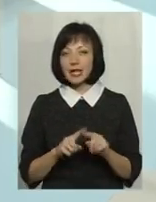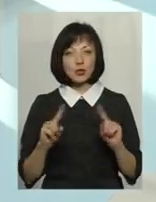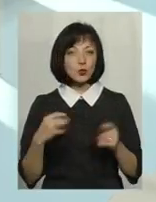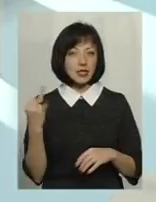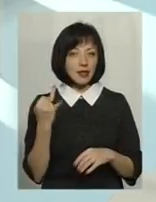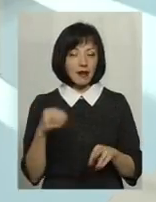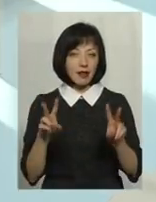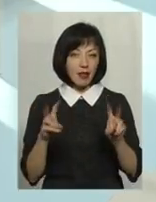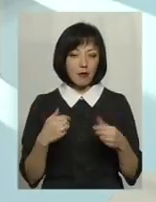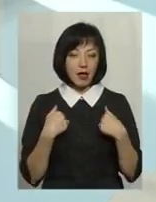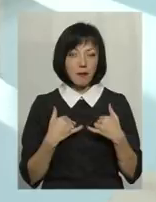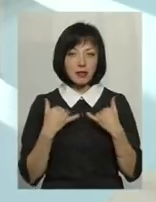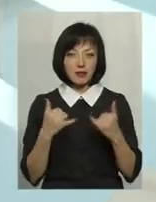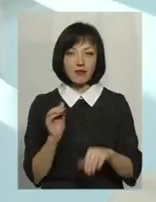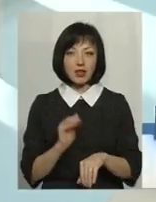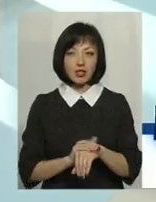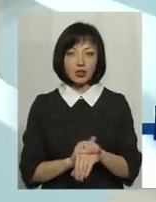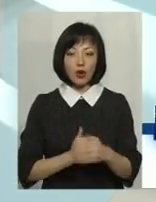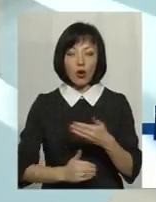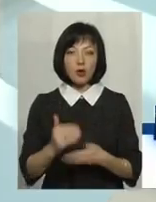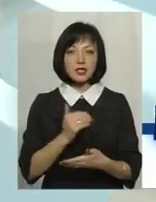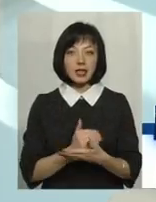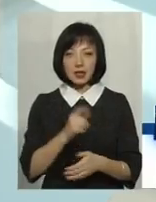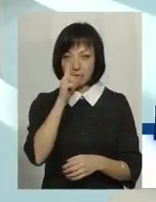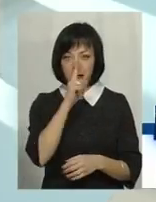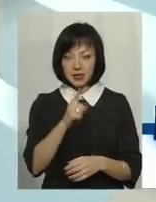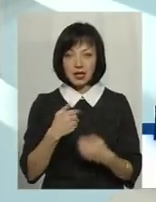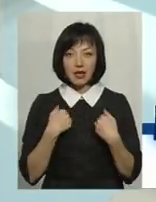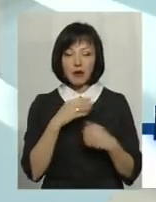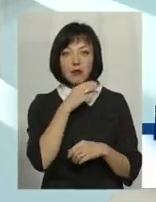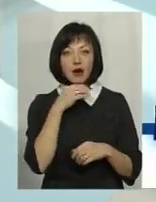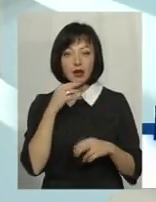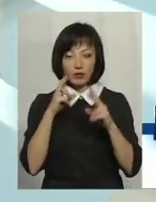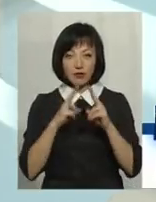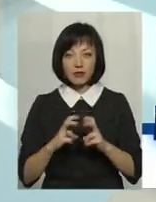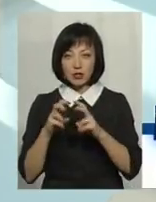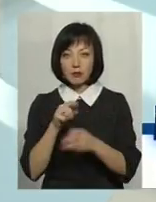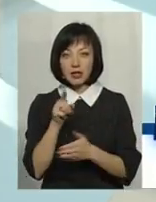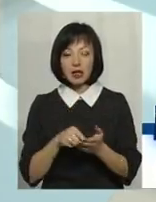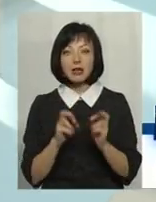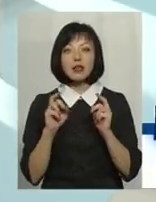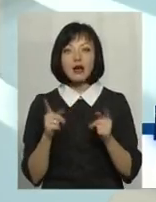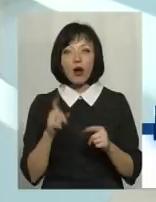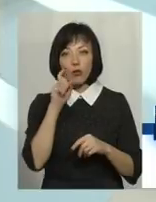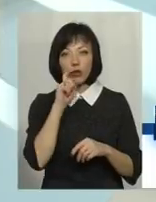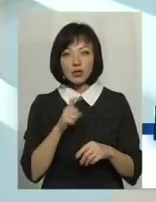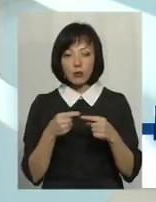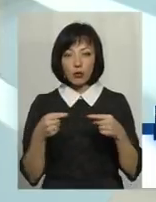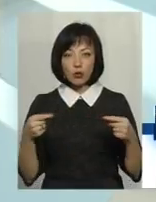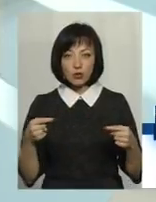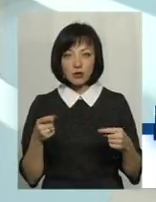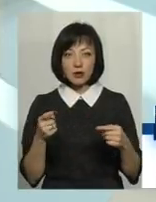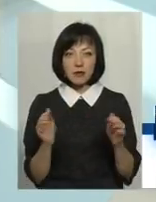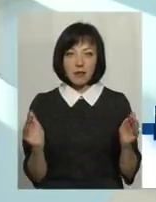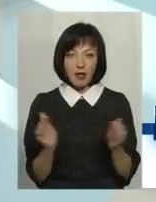цікава тема. Я їй присвятив фактично останній місяць. Я дуже багато вивчав питання, як вийти українському продукту саме